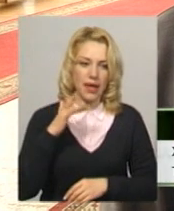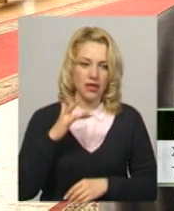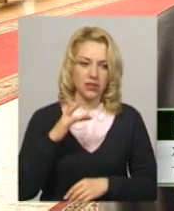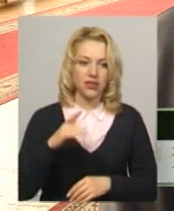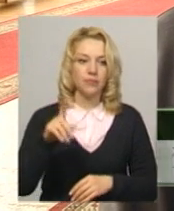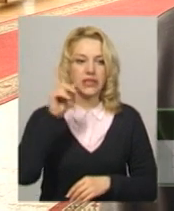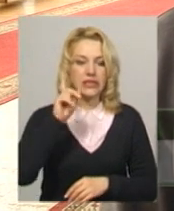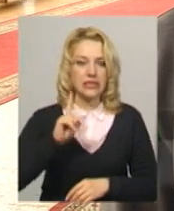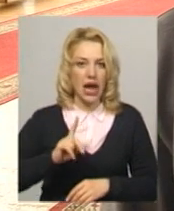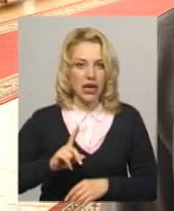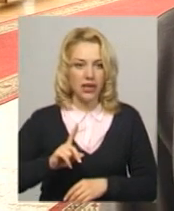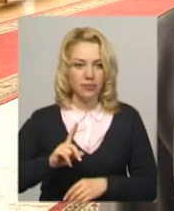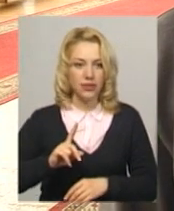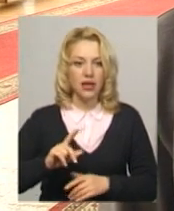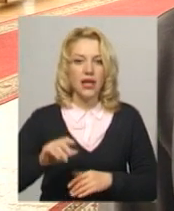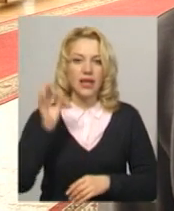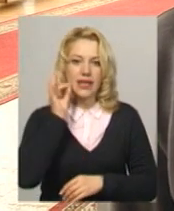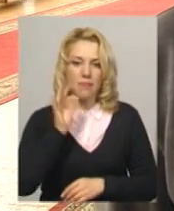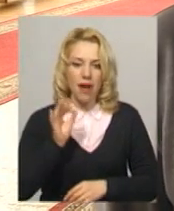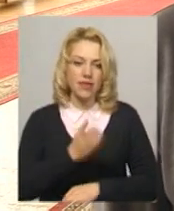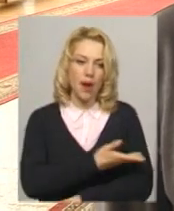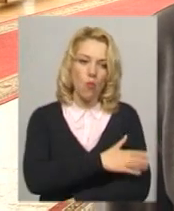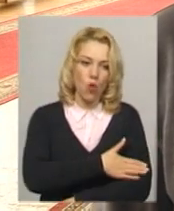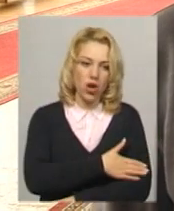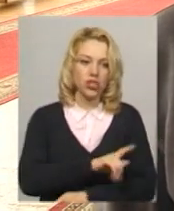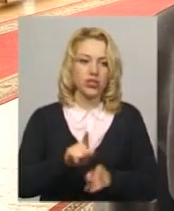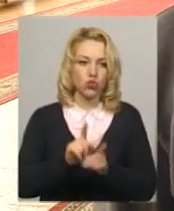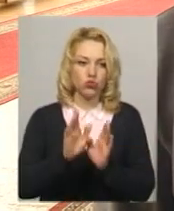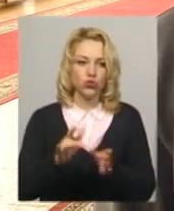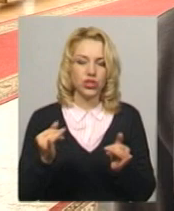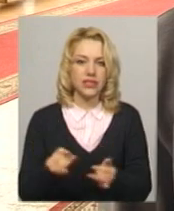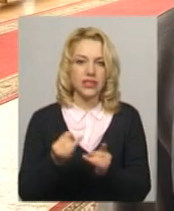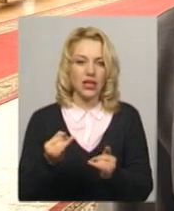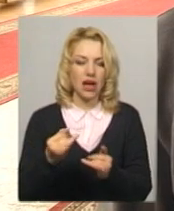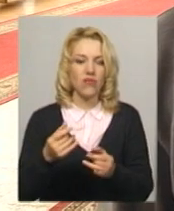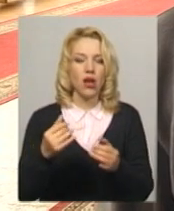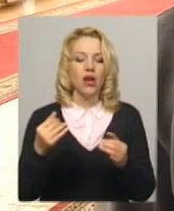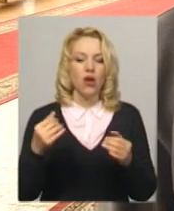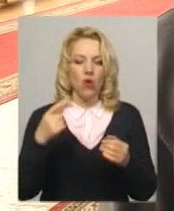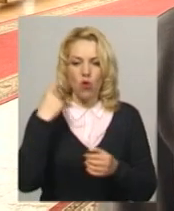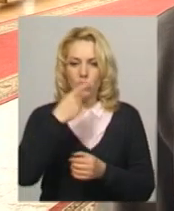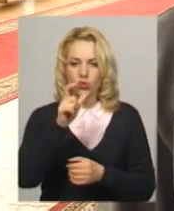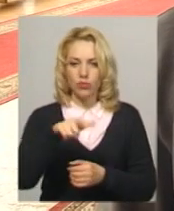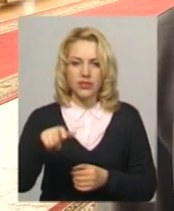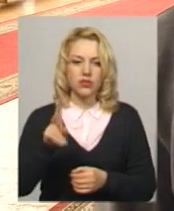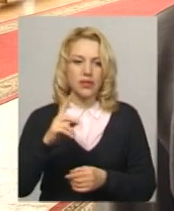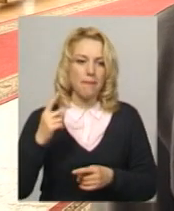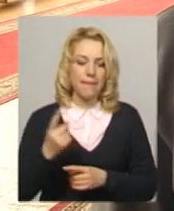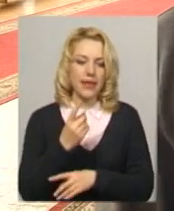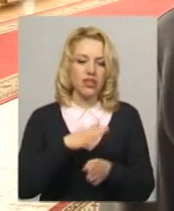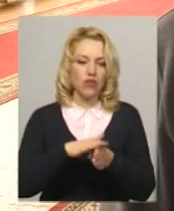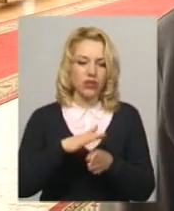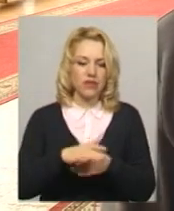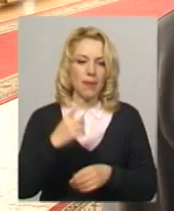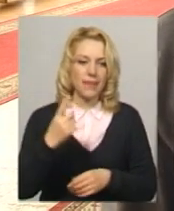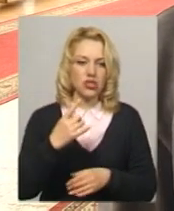із Ізраїля, з Германії, з Польщі. Будуть навіть такі цікаві особистості, як перші виконавці певних